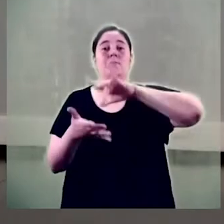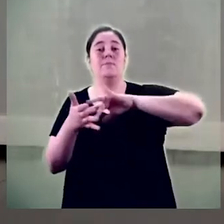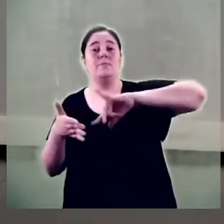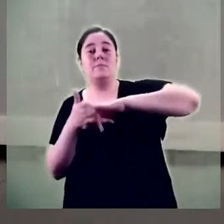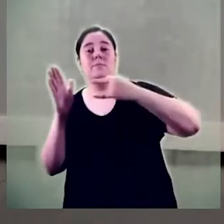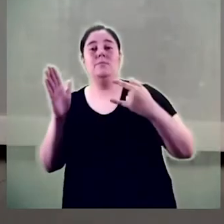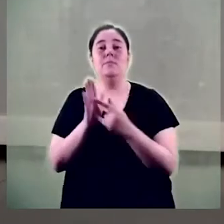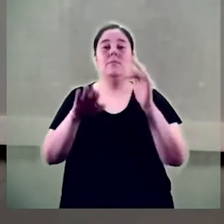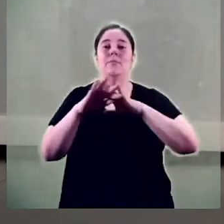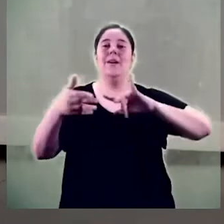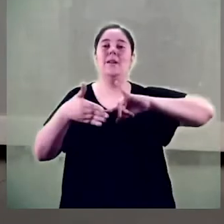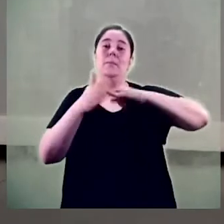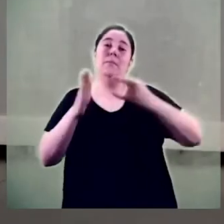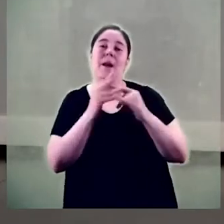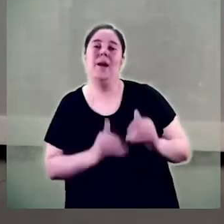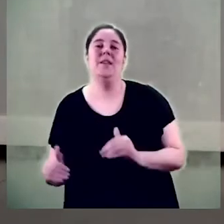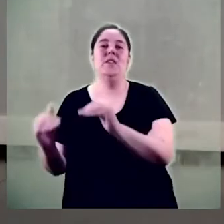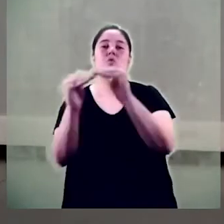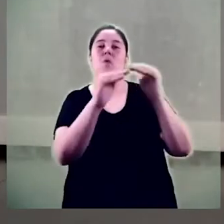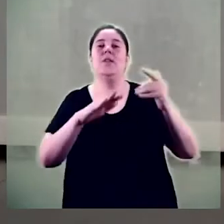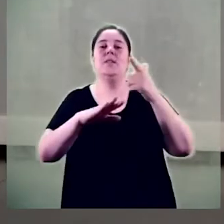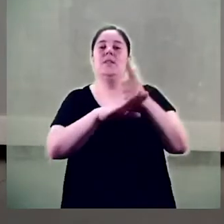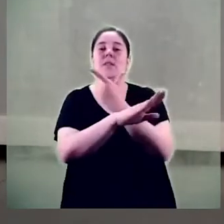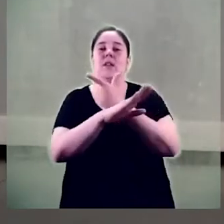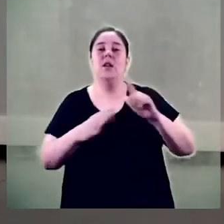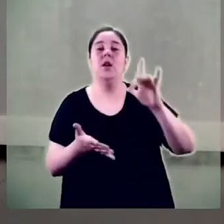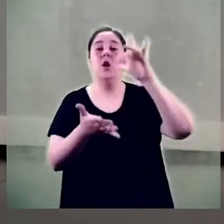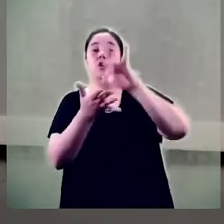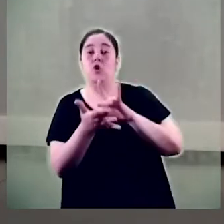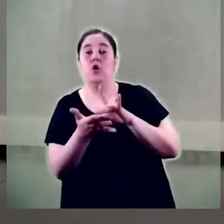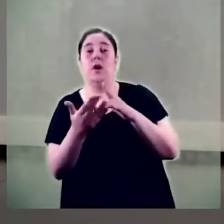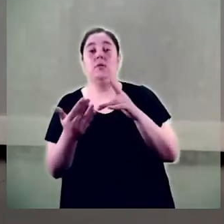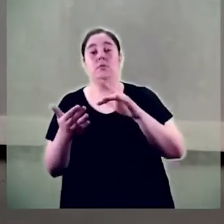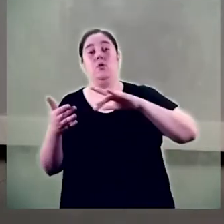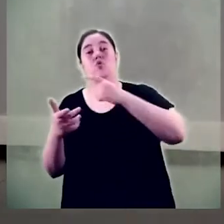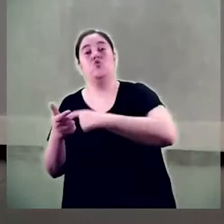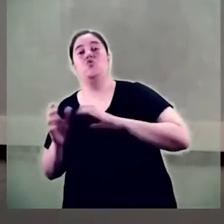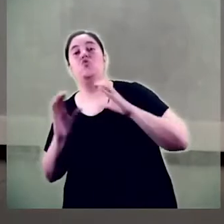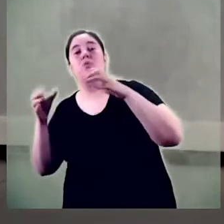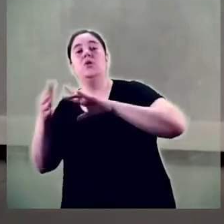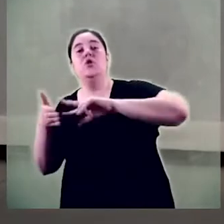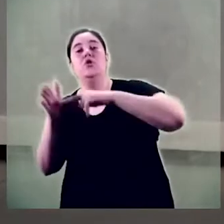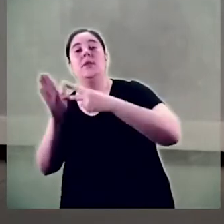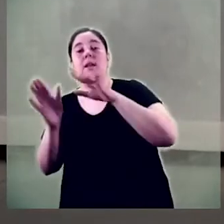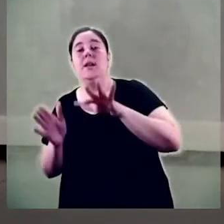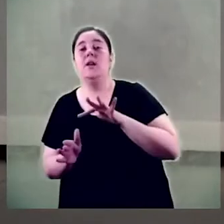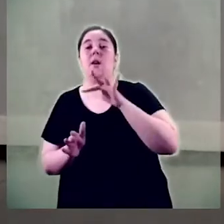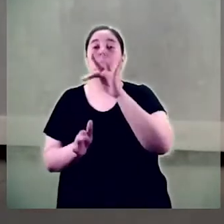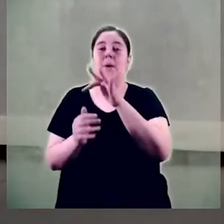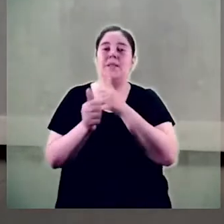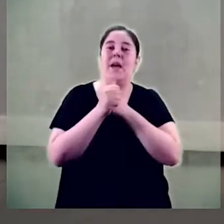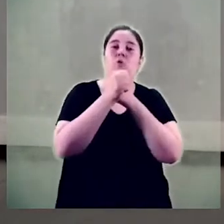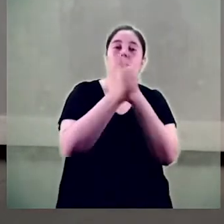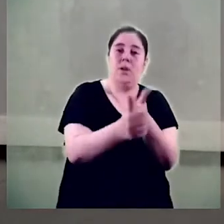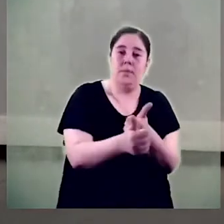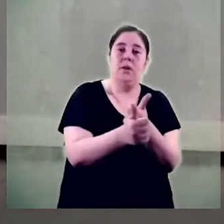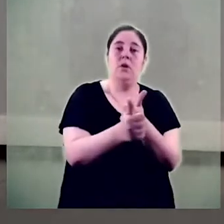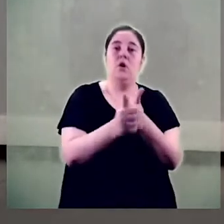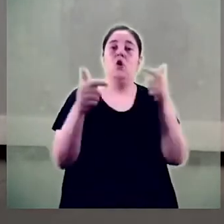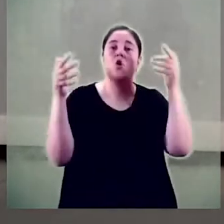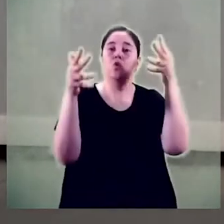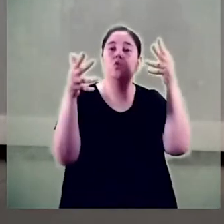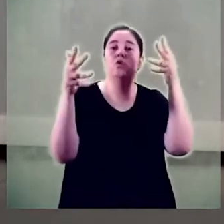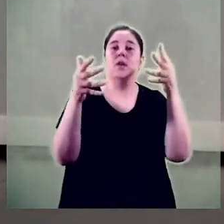Pla d'Igualtat de Gènere, comptem amb el seguiment de la Comissió Tècnica i l'acompanyament del Consell Assessor i de les responsables de